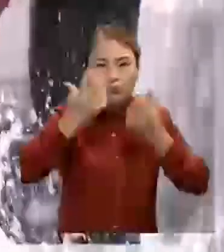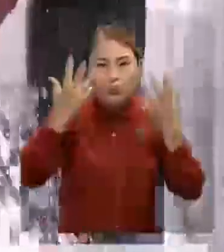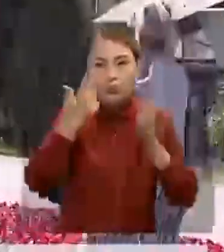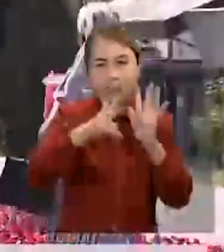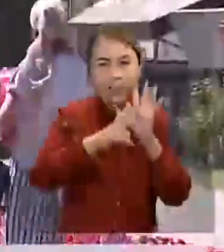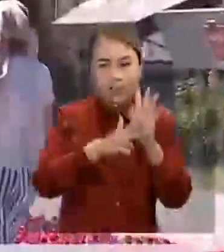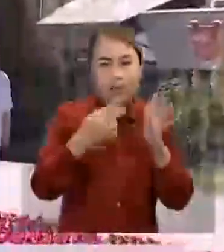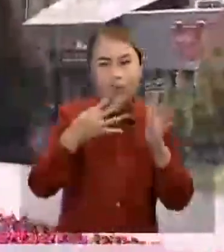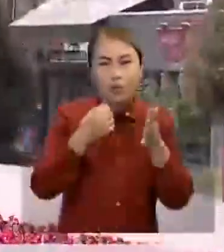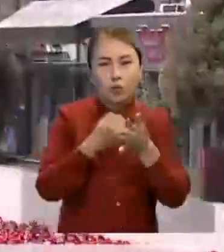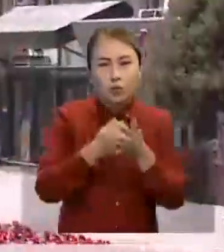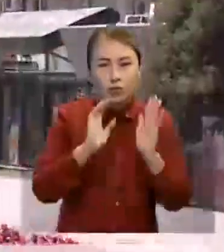38 градусқа дейін көтерілі.